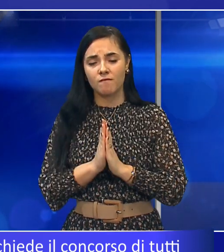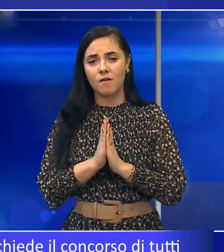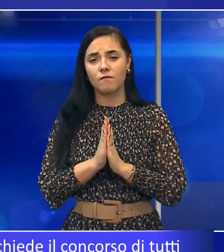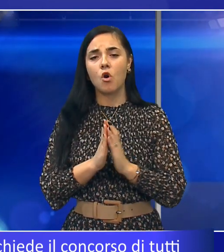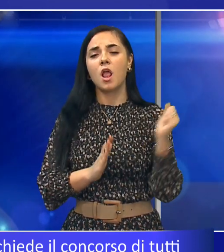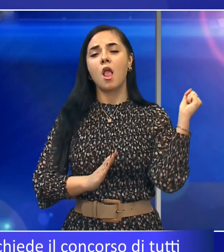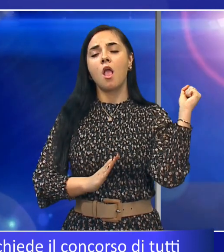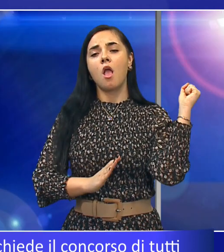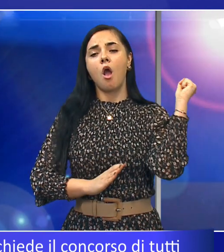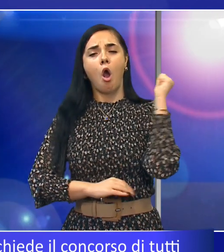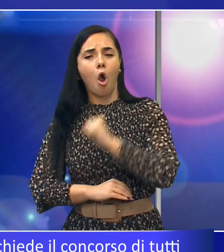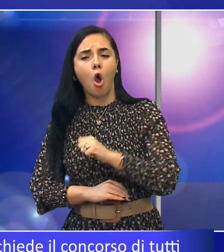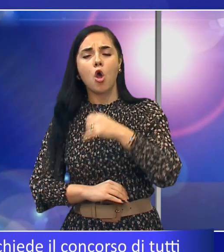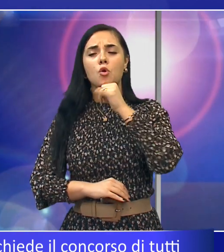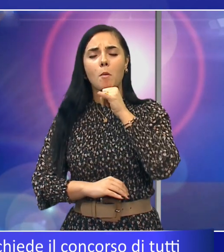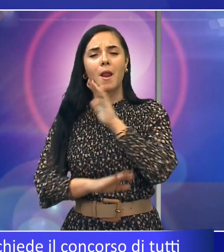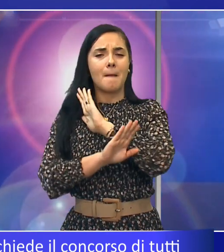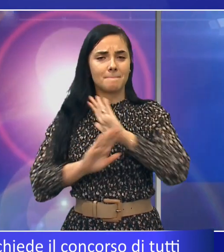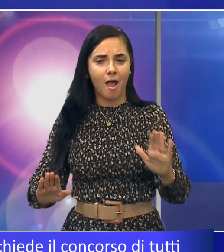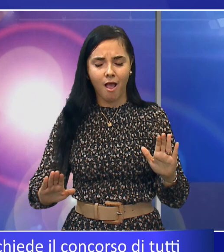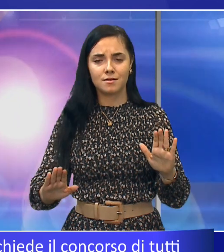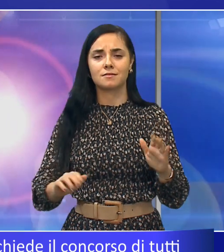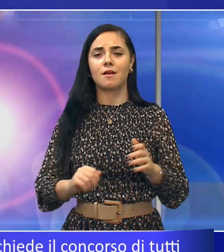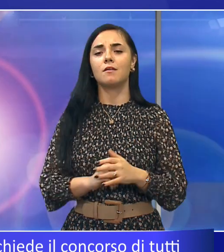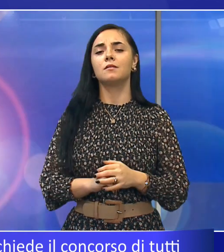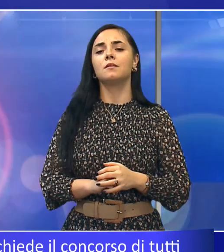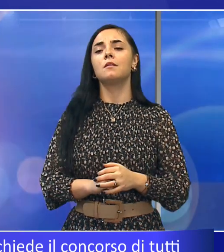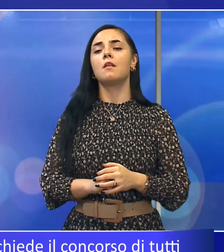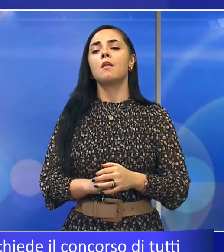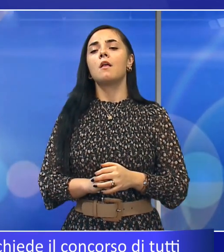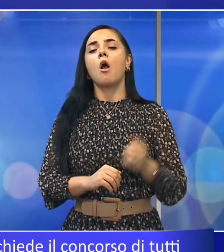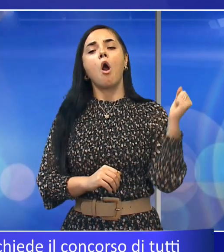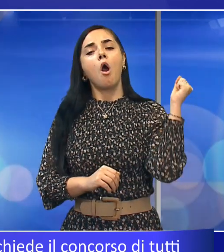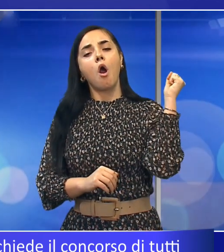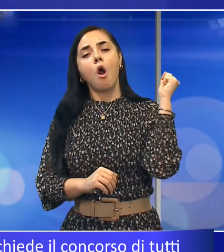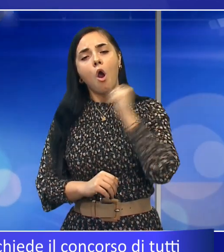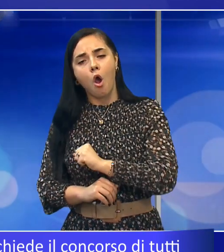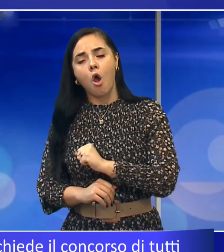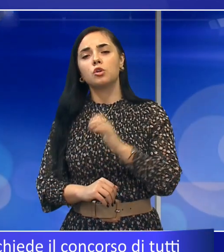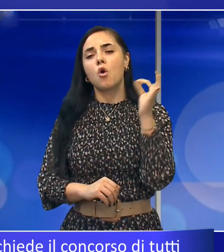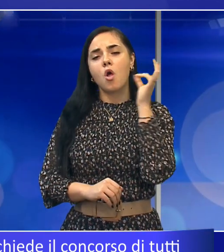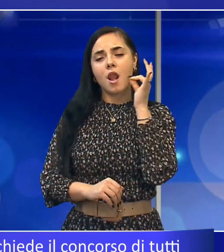'antisemitismo, dell'odio e del razzismo.